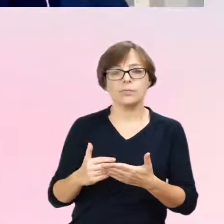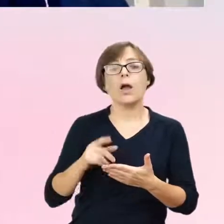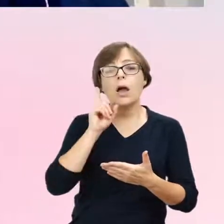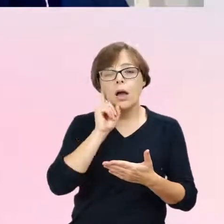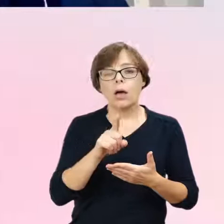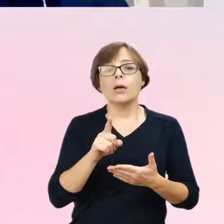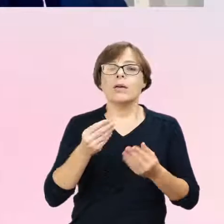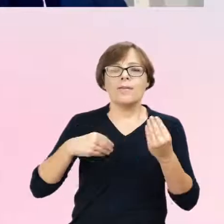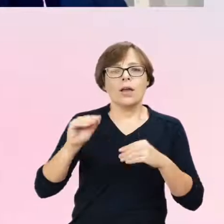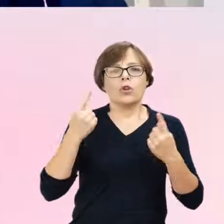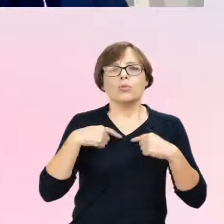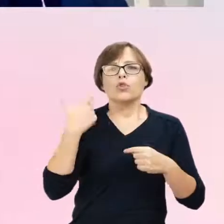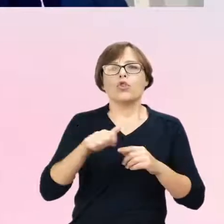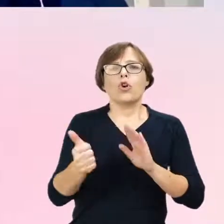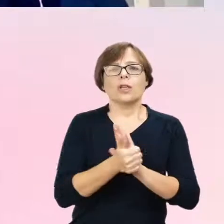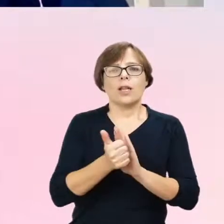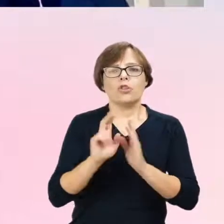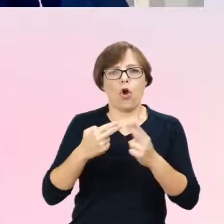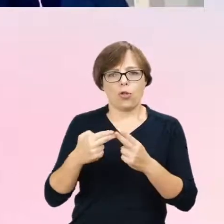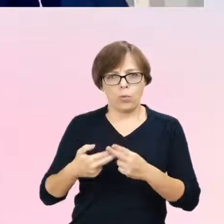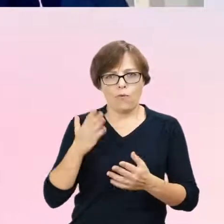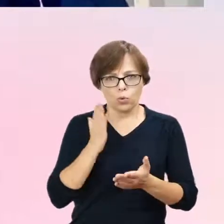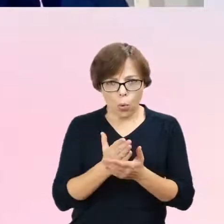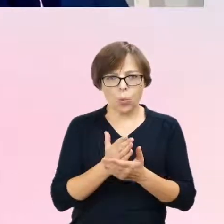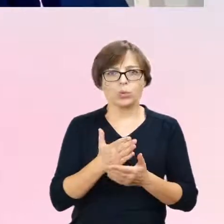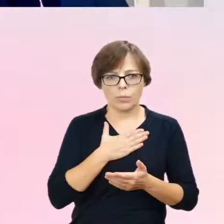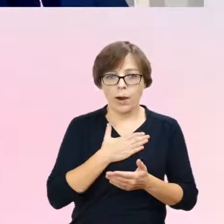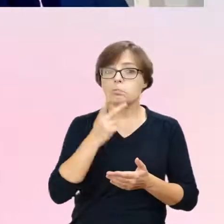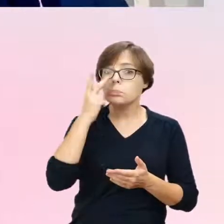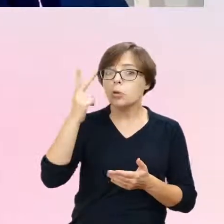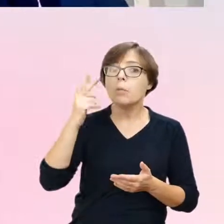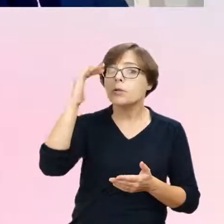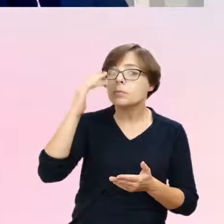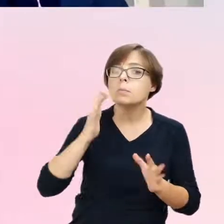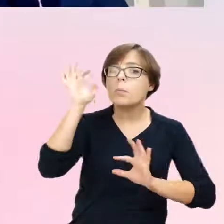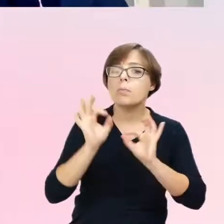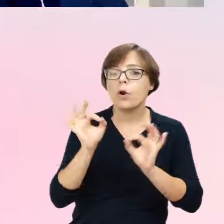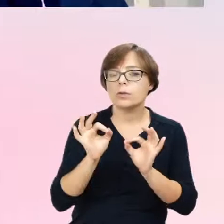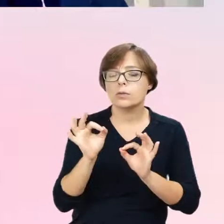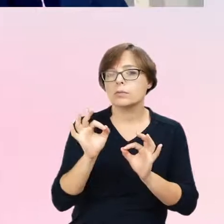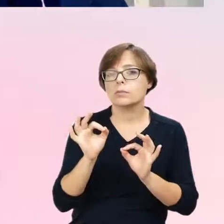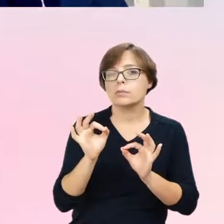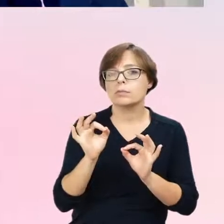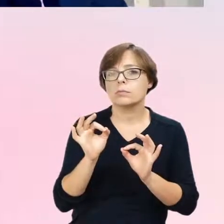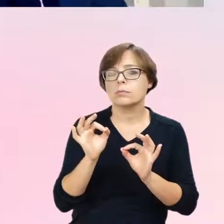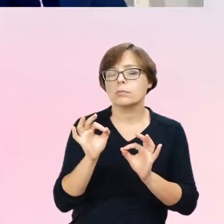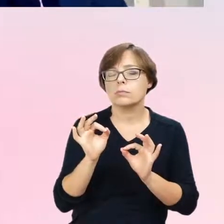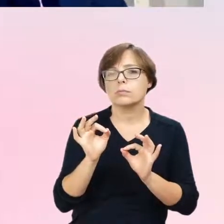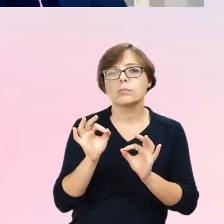grupa osób, było 116 już odpowiedzi. I zobaczcie Państwo z kolei, jaka jest charakterystyka